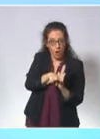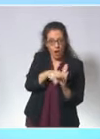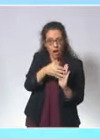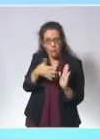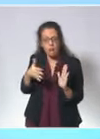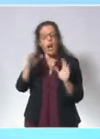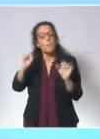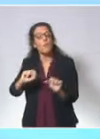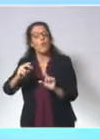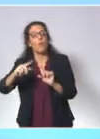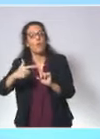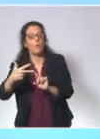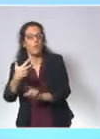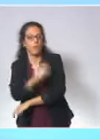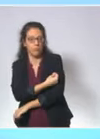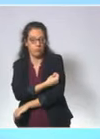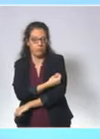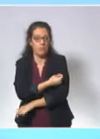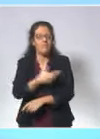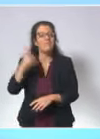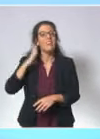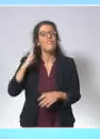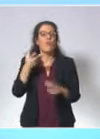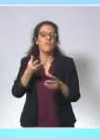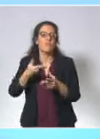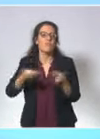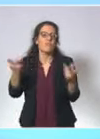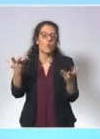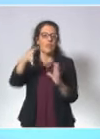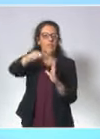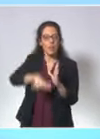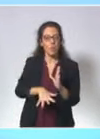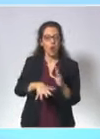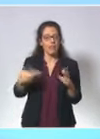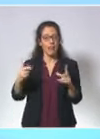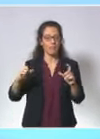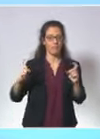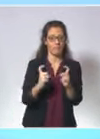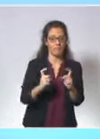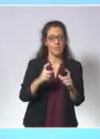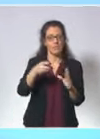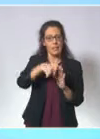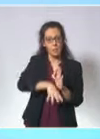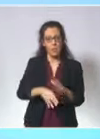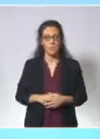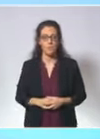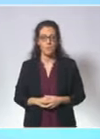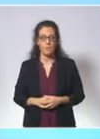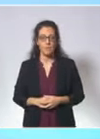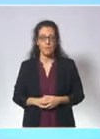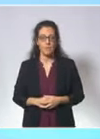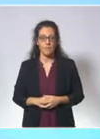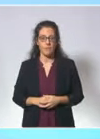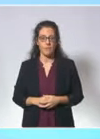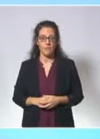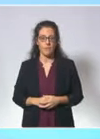et non plus de cinq mois pour faire son rappel. Alors que nous avons laissé du temps, beaucoup de temps,